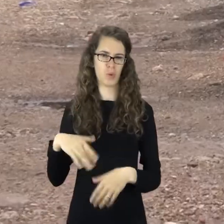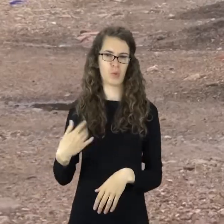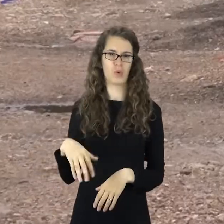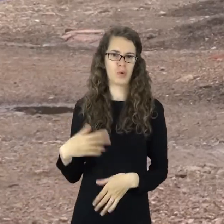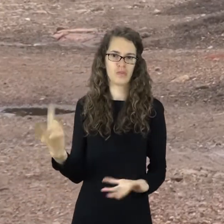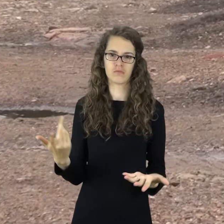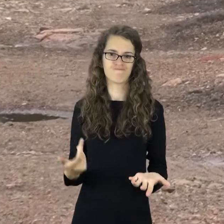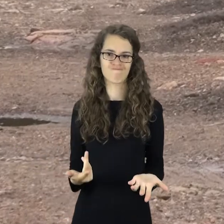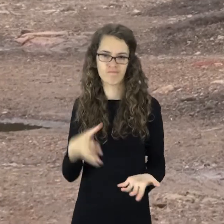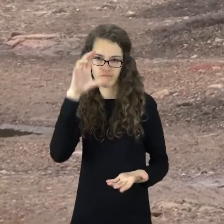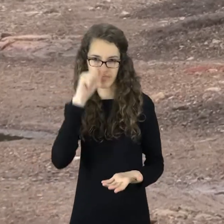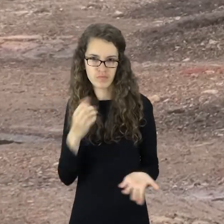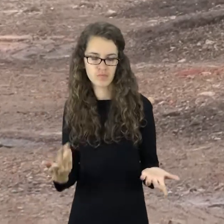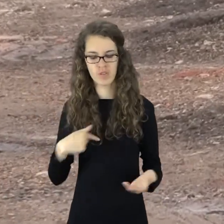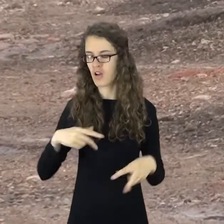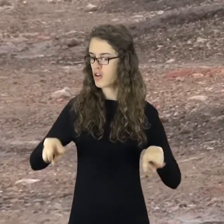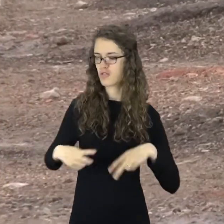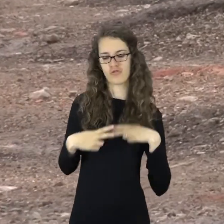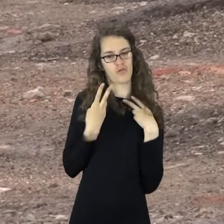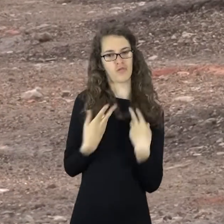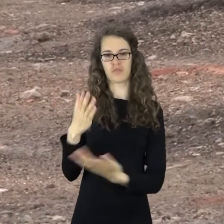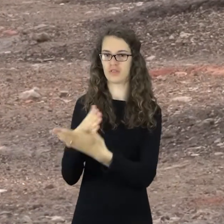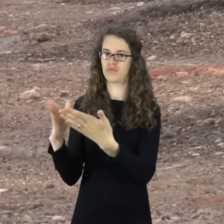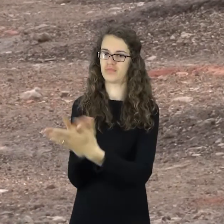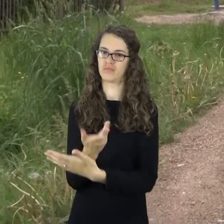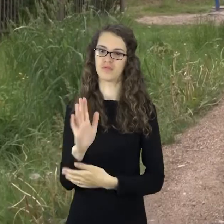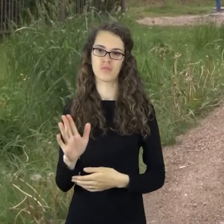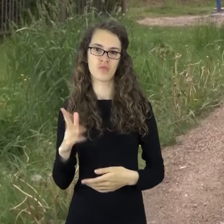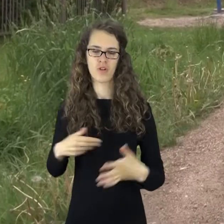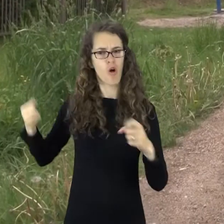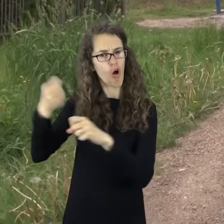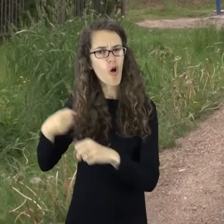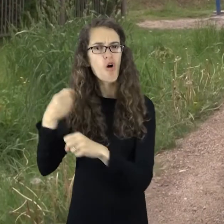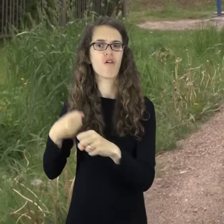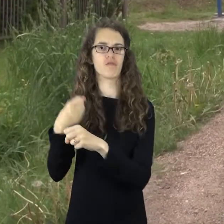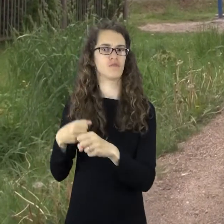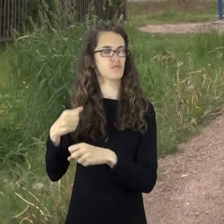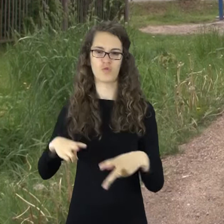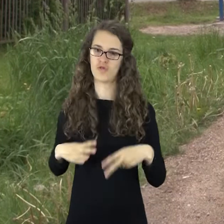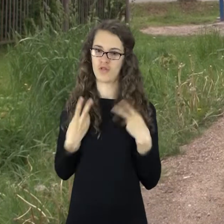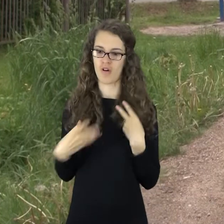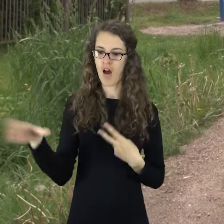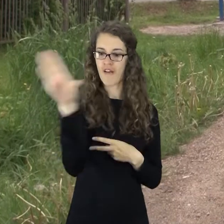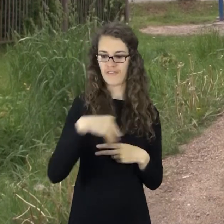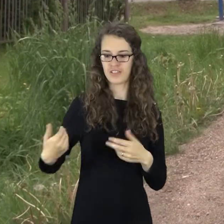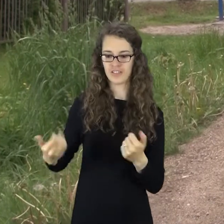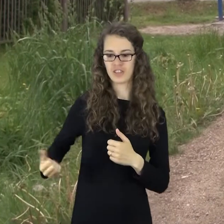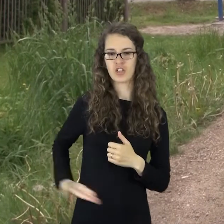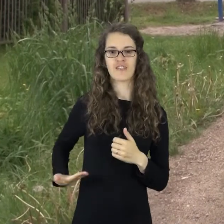kad mes labai džiaugiamės, žinokit, kad uždaro, labai džiaugiamės čia visi paavojom tiek. Aplinkiniai visi tur vandenį.